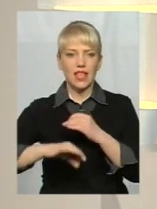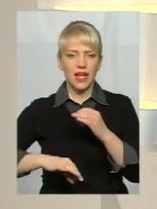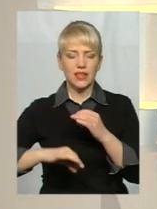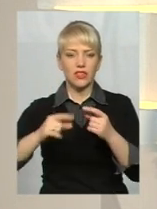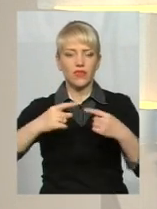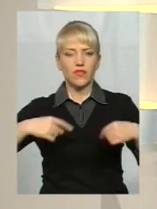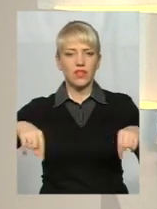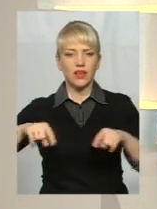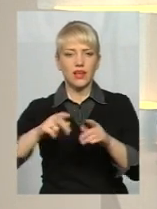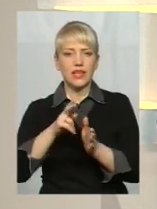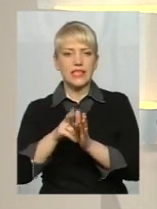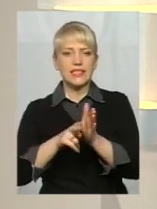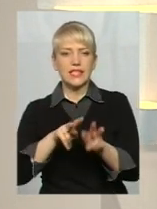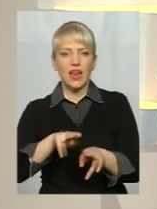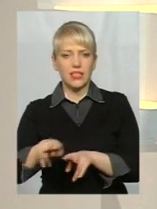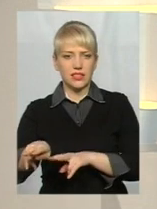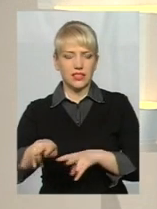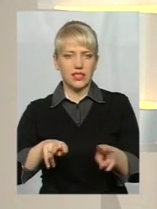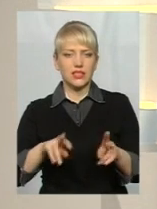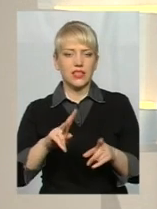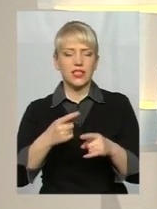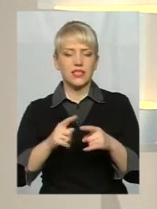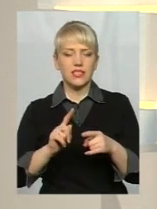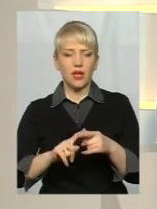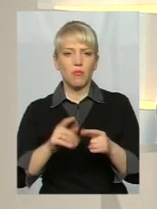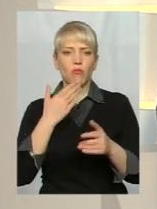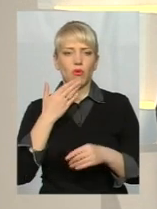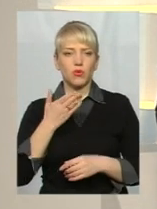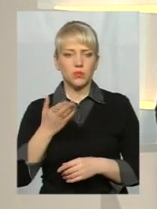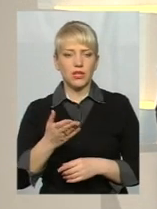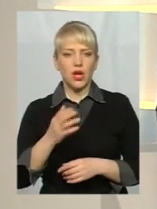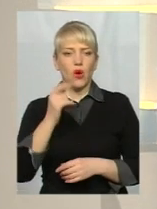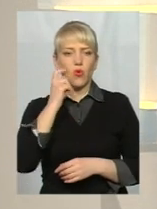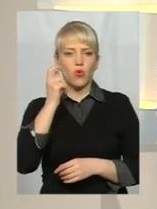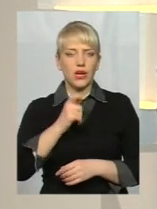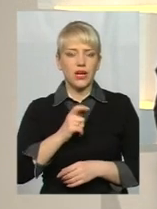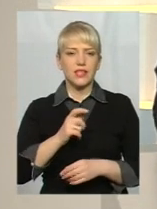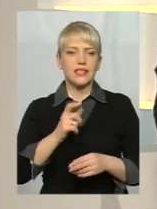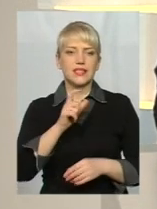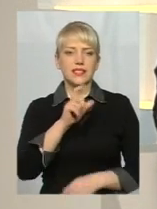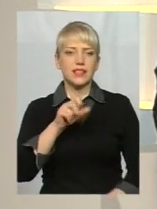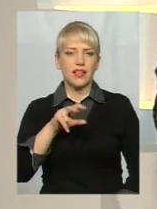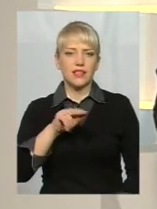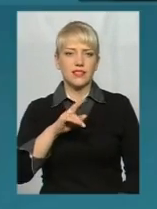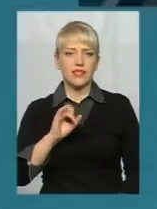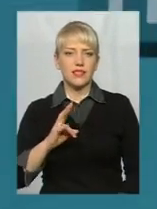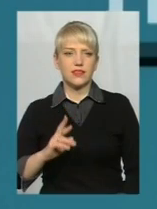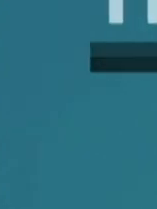прокоментували цей регіон в Укрзалізниці, прошу зараз почути у коментарі телефону.